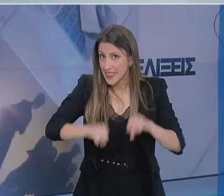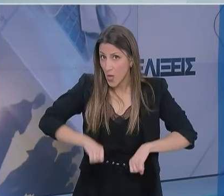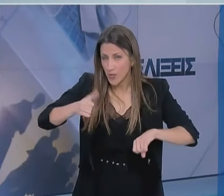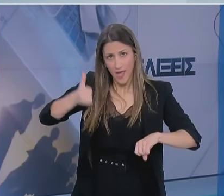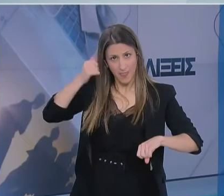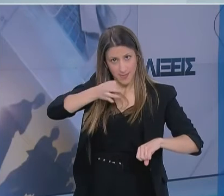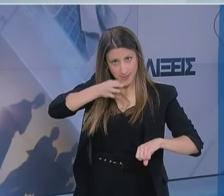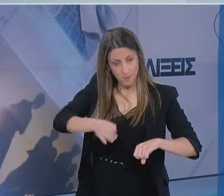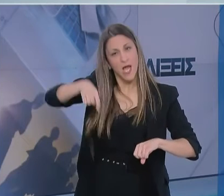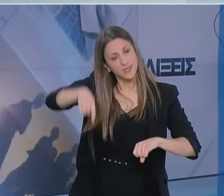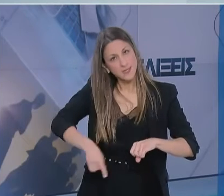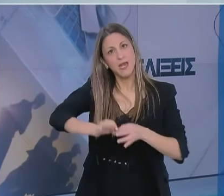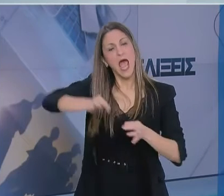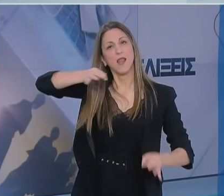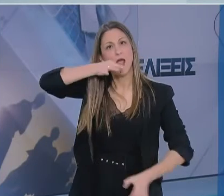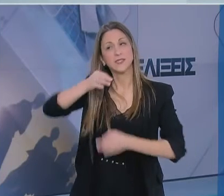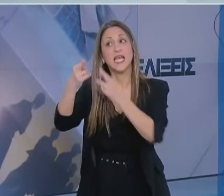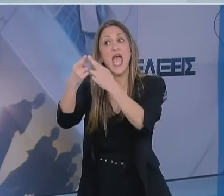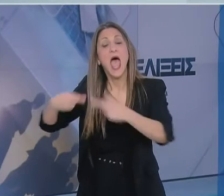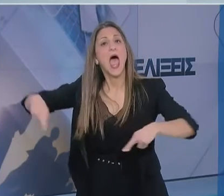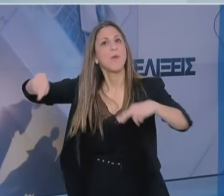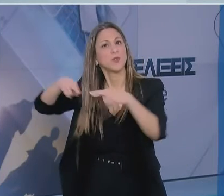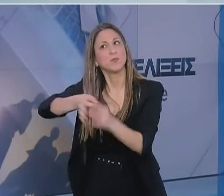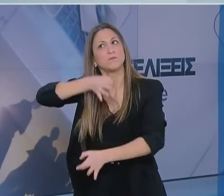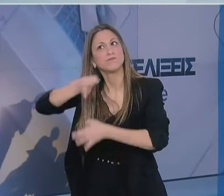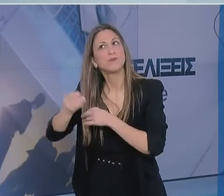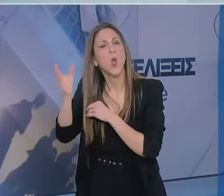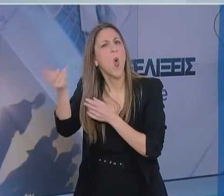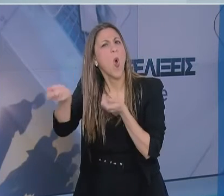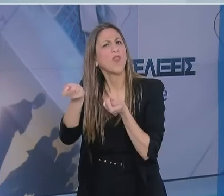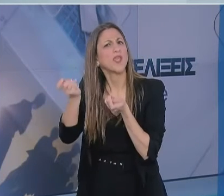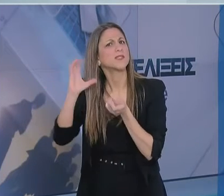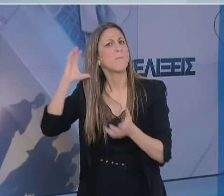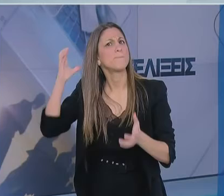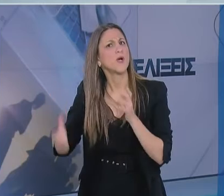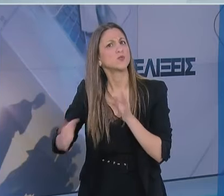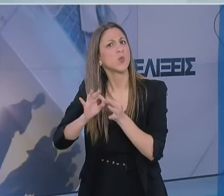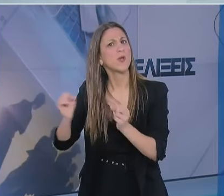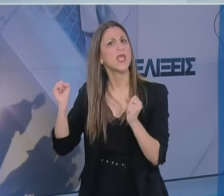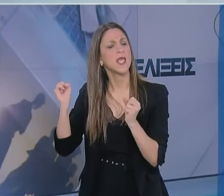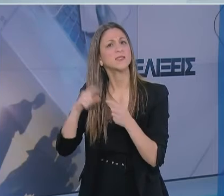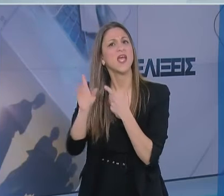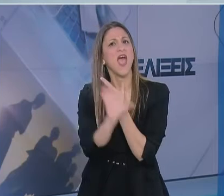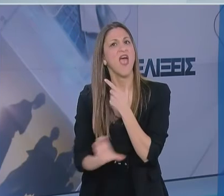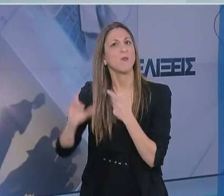χθες. Η Επιτροπή ενημερώθηκε αναλυτικά για τις πρόσφατες οδηγίες του Παγκόσμιου Οργανισμού Υγείας και του Ευρωπαϊκού ΣΥΝΤΙΣΗ.